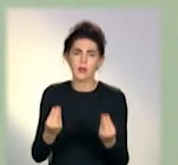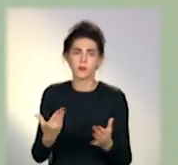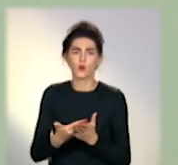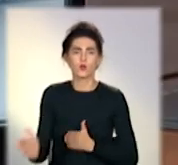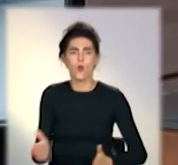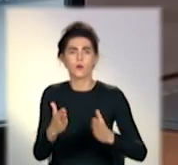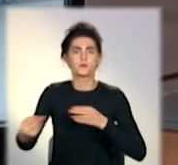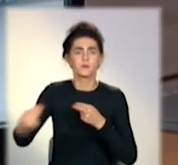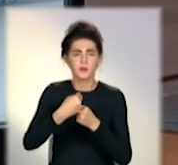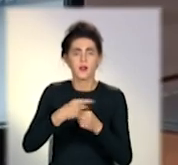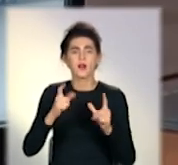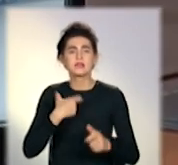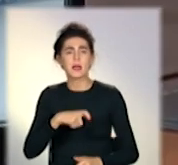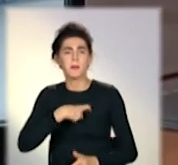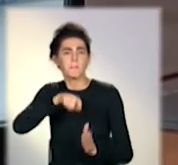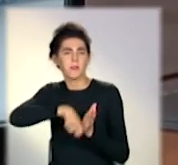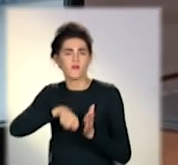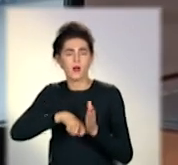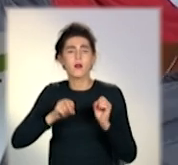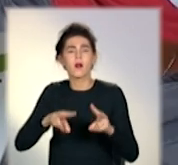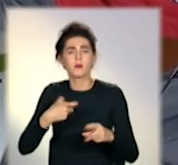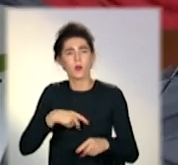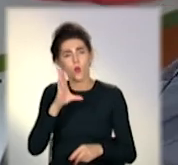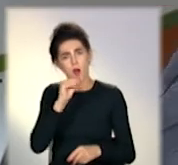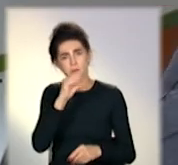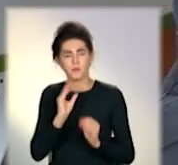перепону, аби перевірити реакцію та порядок дій.